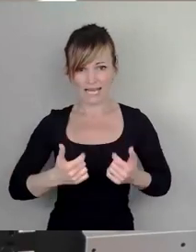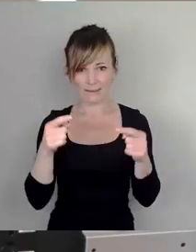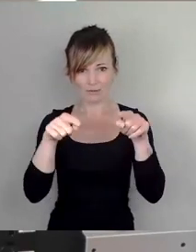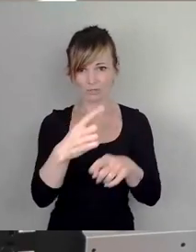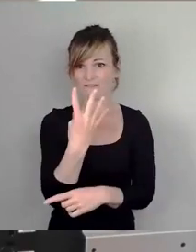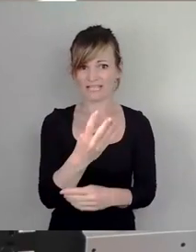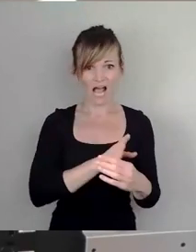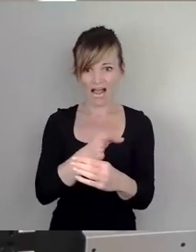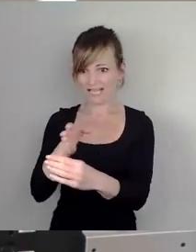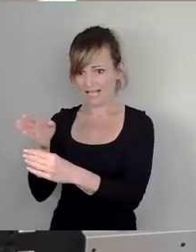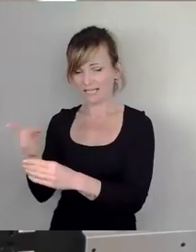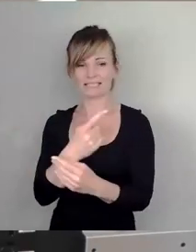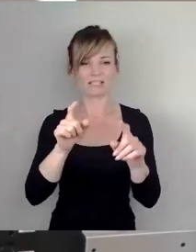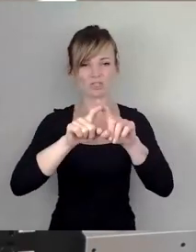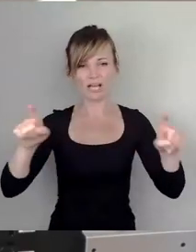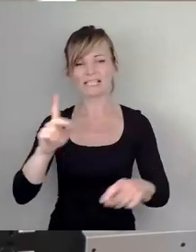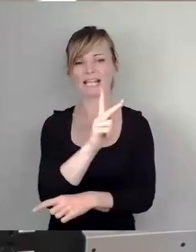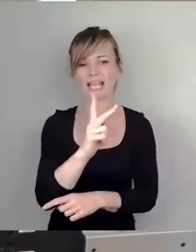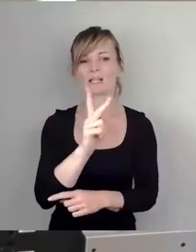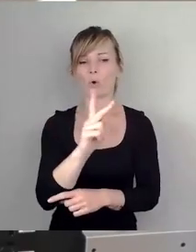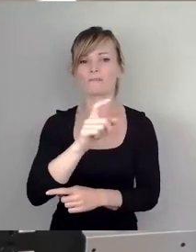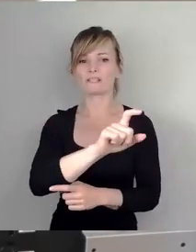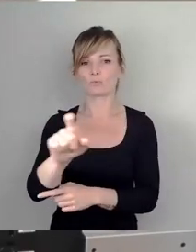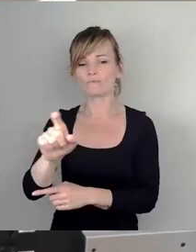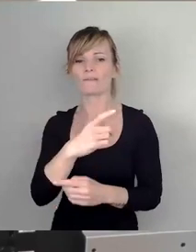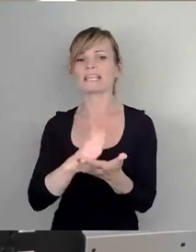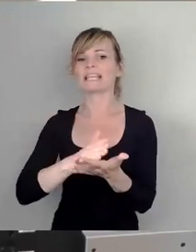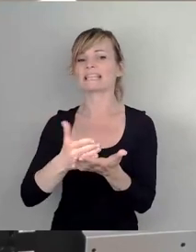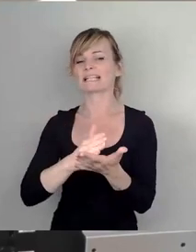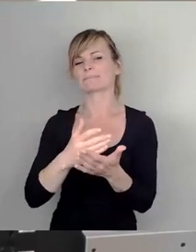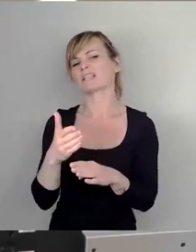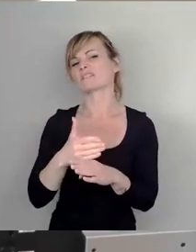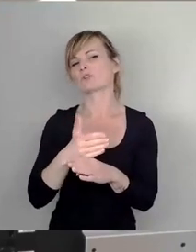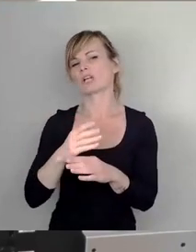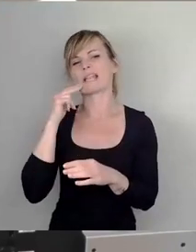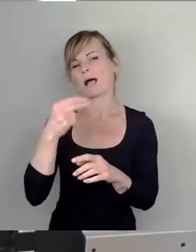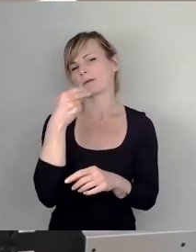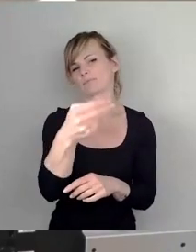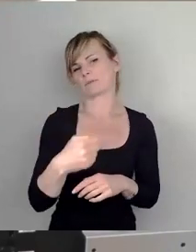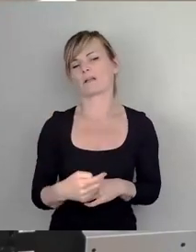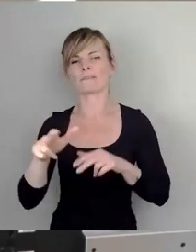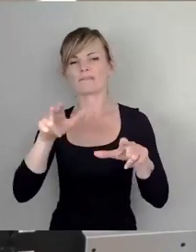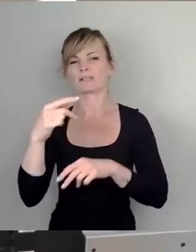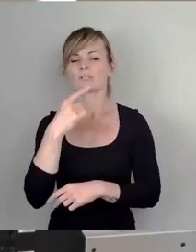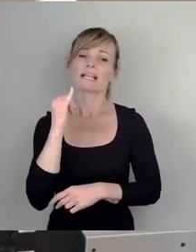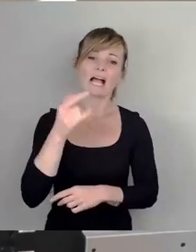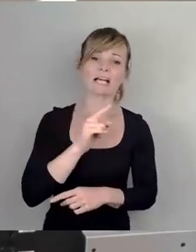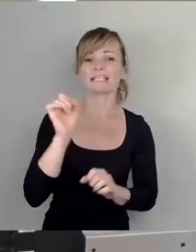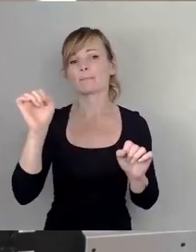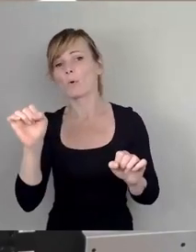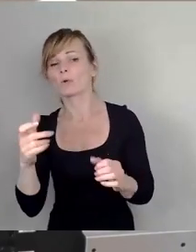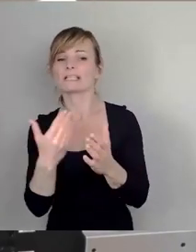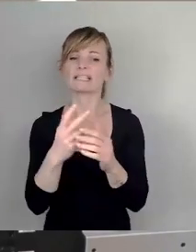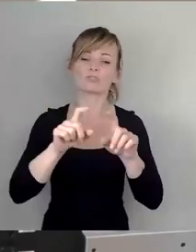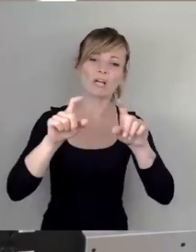Interimsbenennung bekommen, Käthe-Kollwitz-Ufer. Ja, die Verwaltung hat uns erklärt, dass das angeblich nicht möglich sei, diese Straße, das Käthe